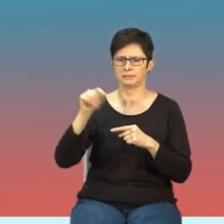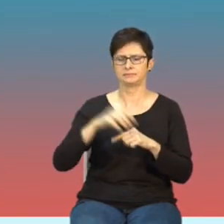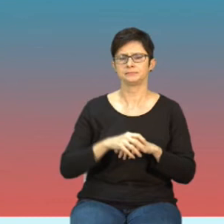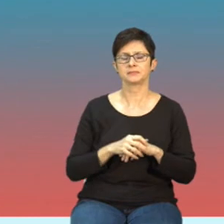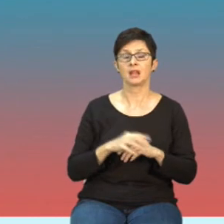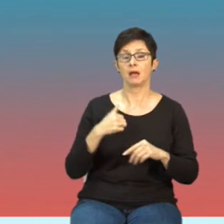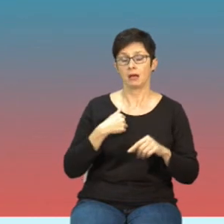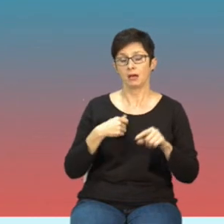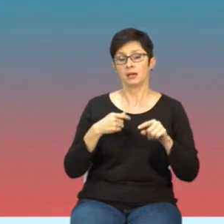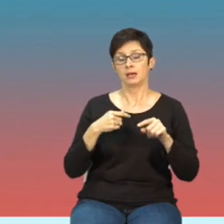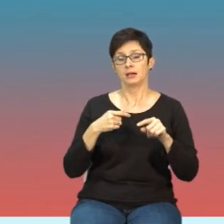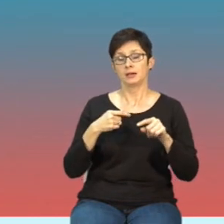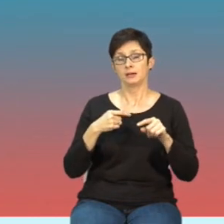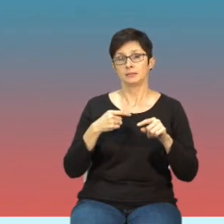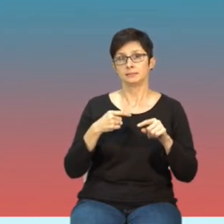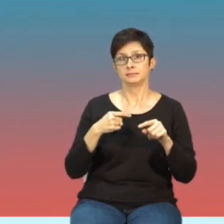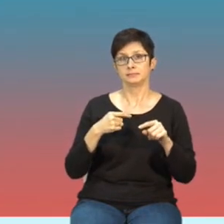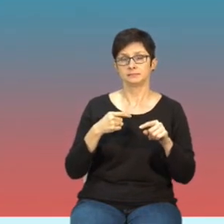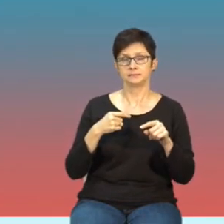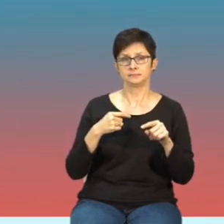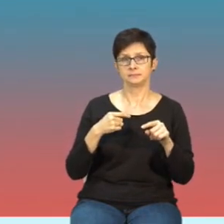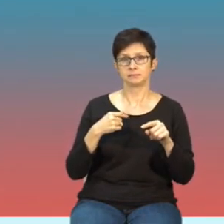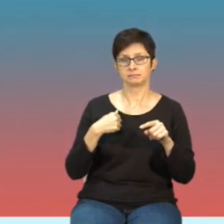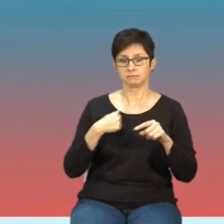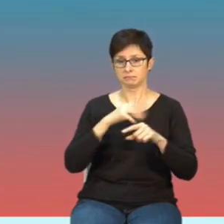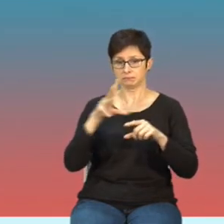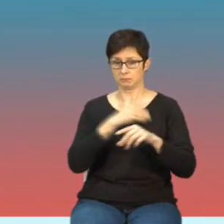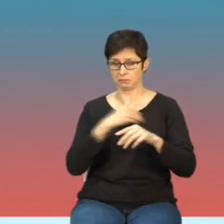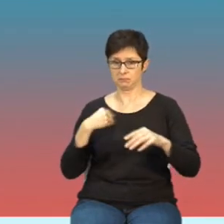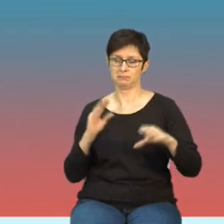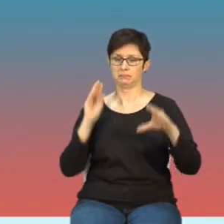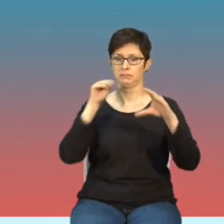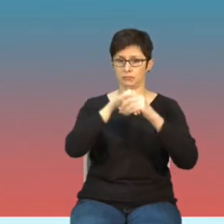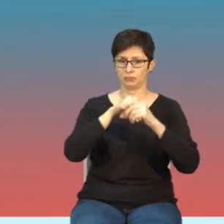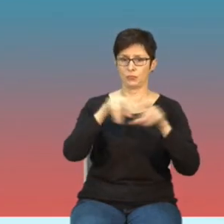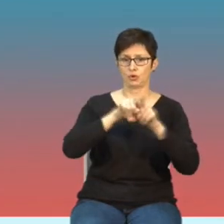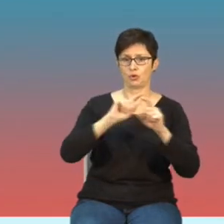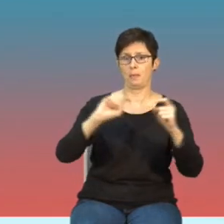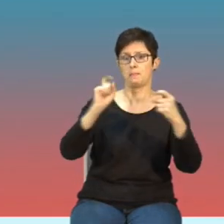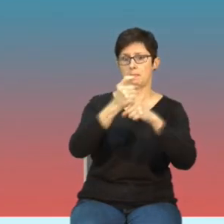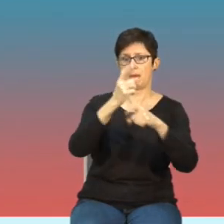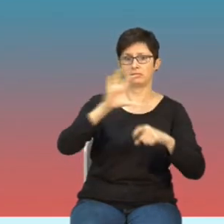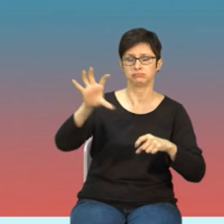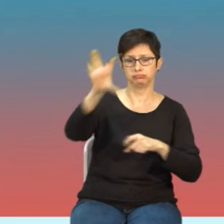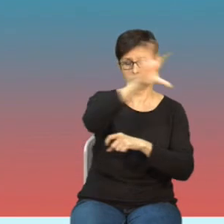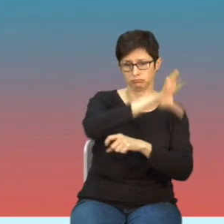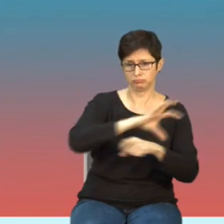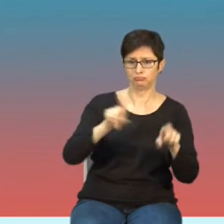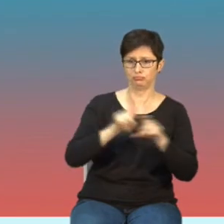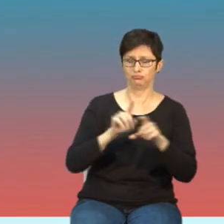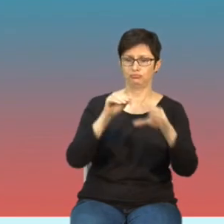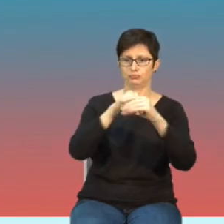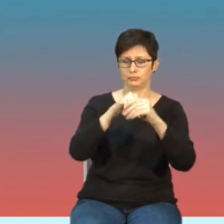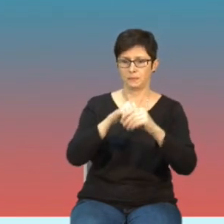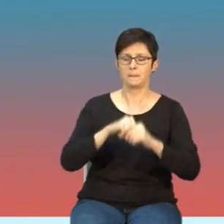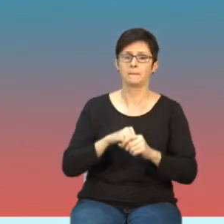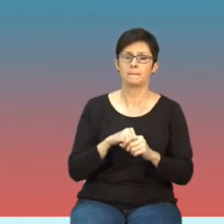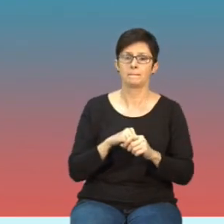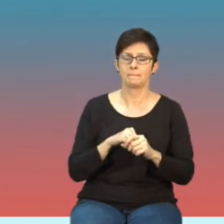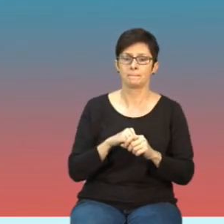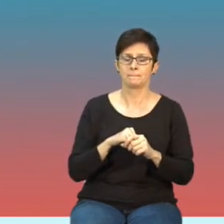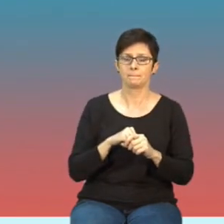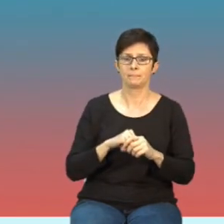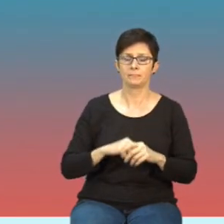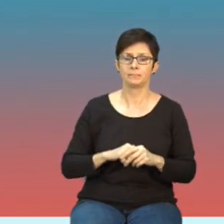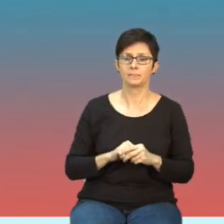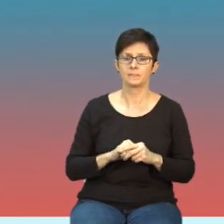do grona do grona tych państw które właśnie tego typu przepisy mają no ale są no na przykład nie ma